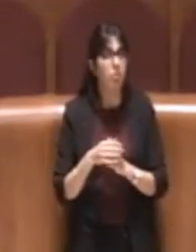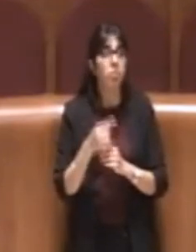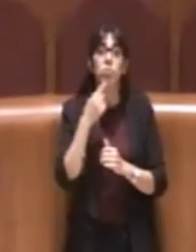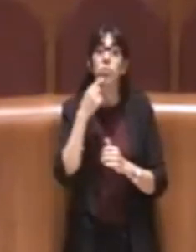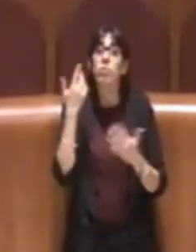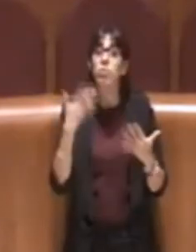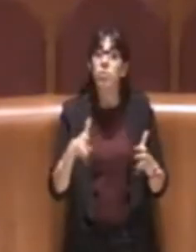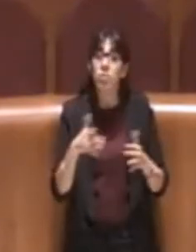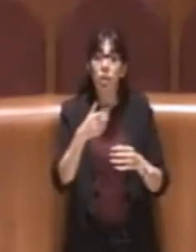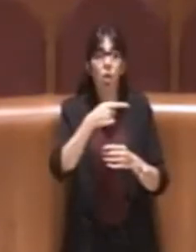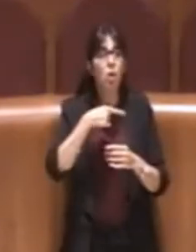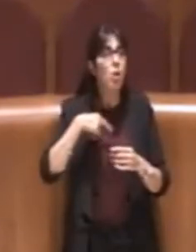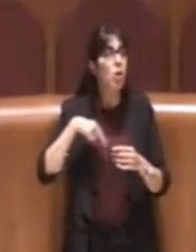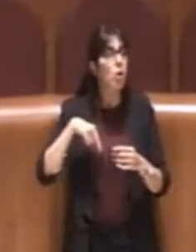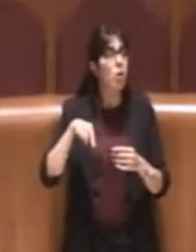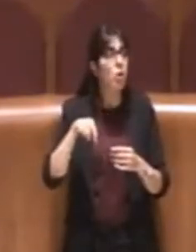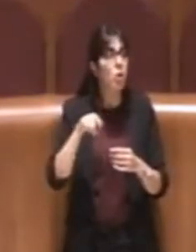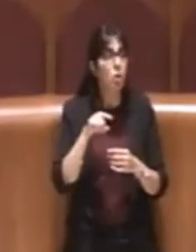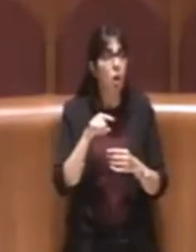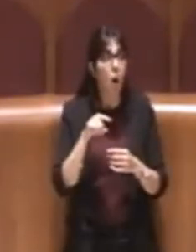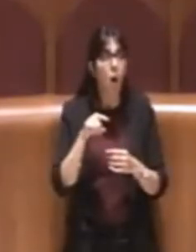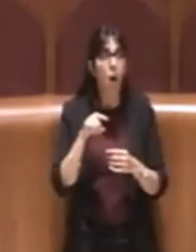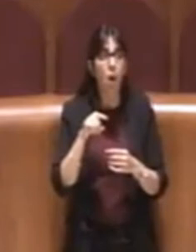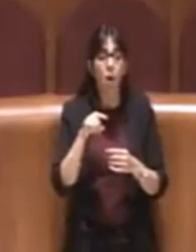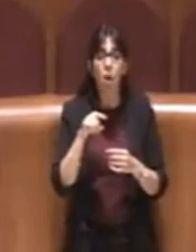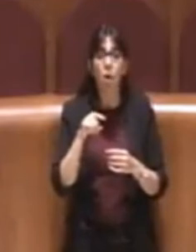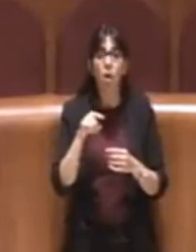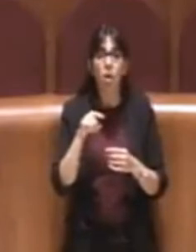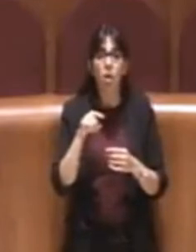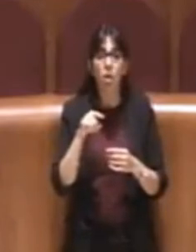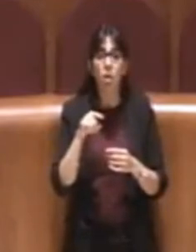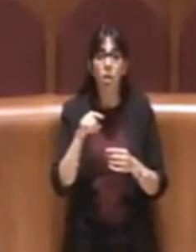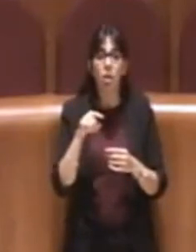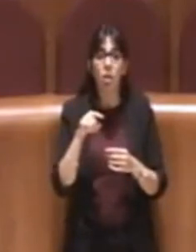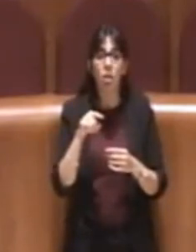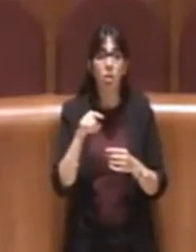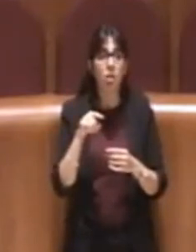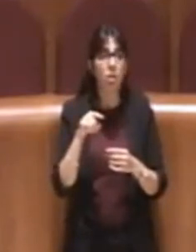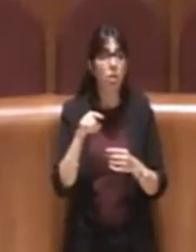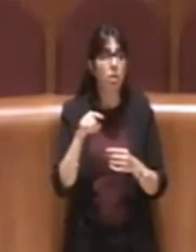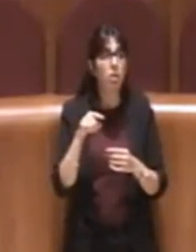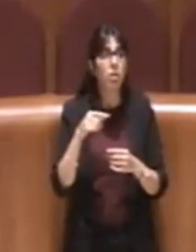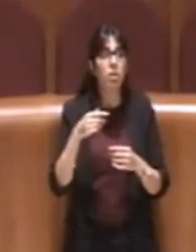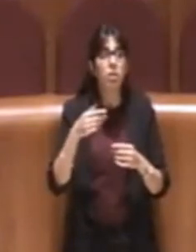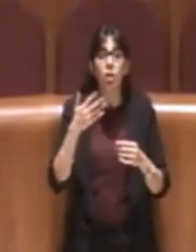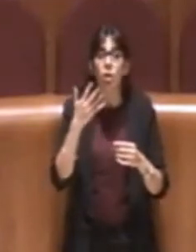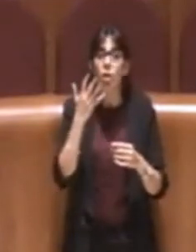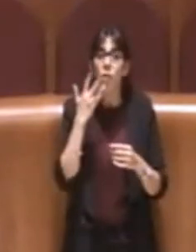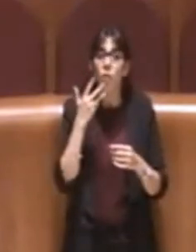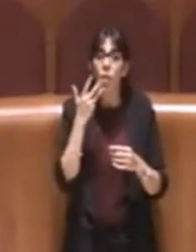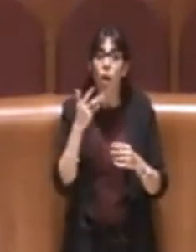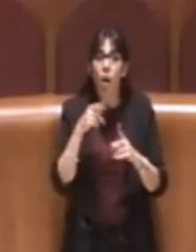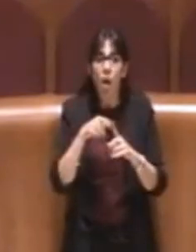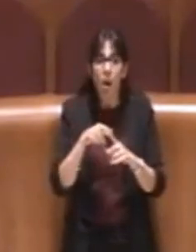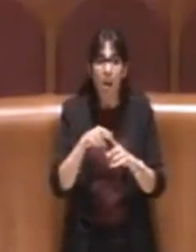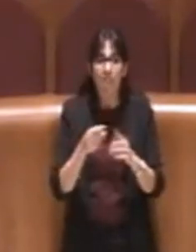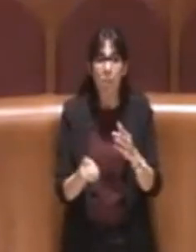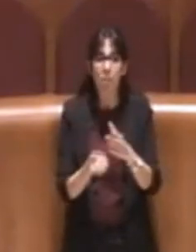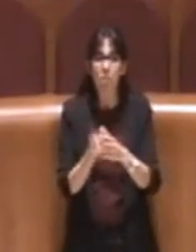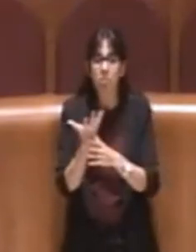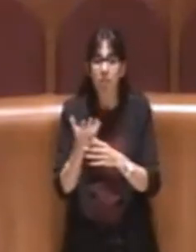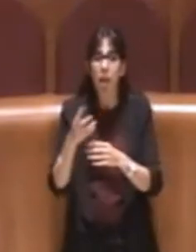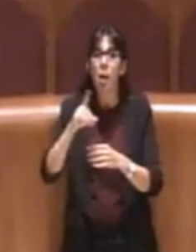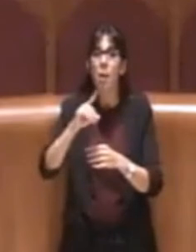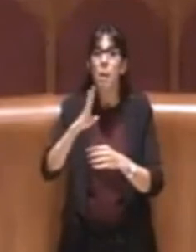che noi stavamo da politiche, noi stavamo decidendo per aprire delle biomasse al sesto municipio, questa è